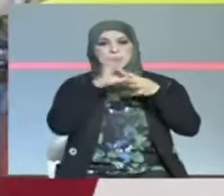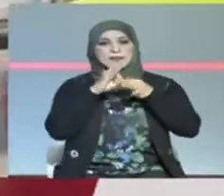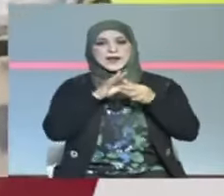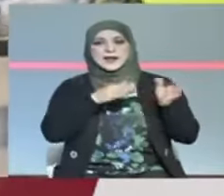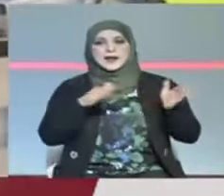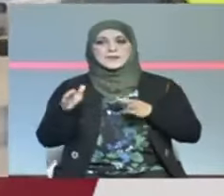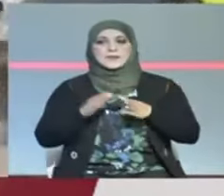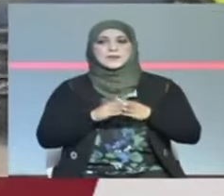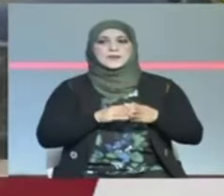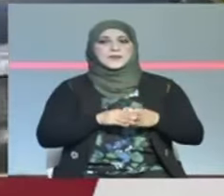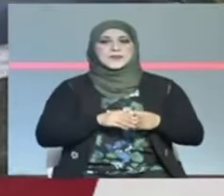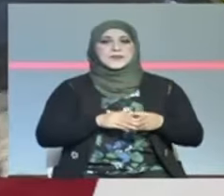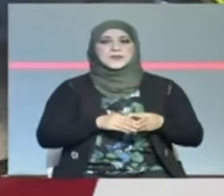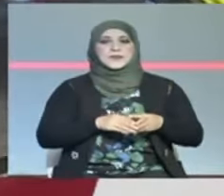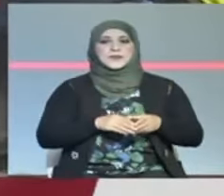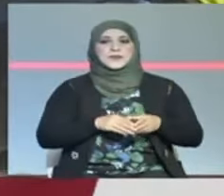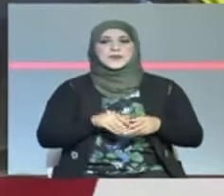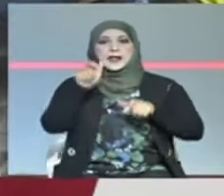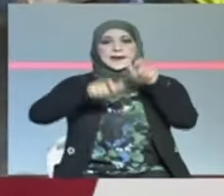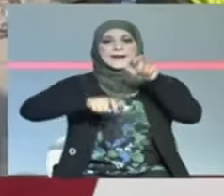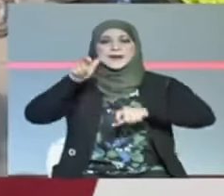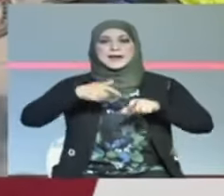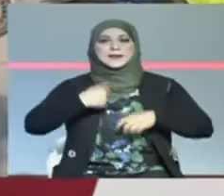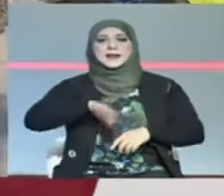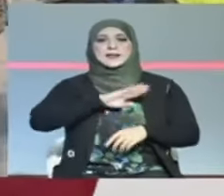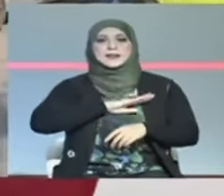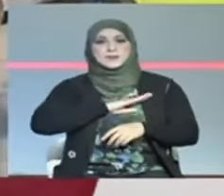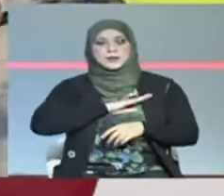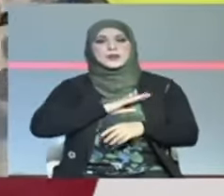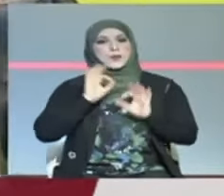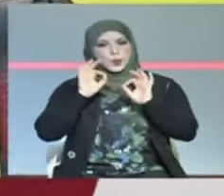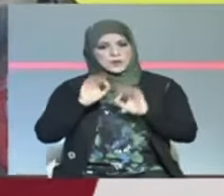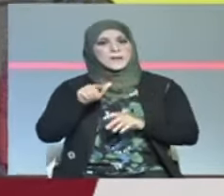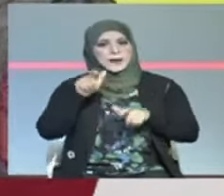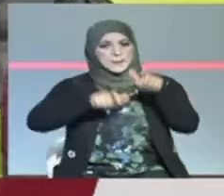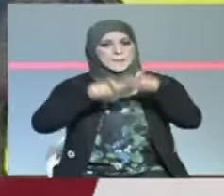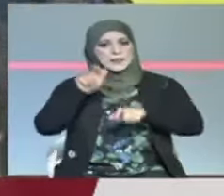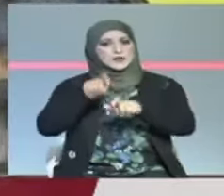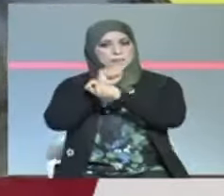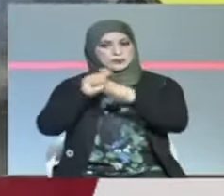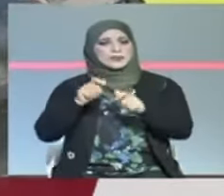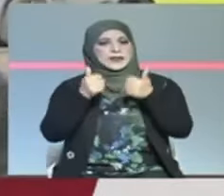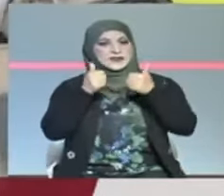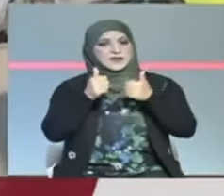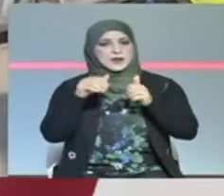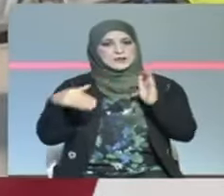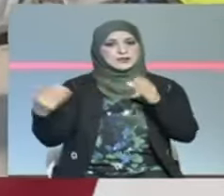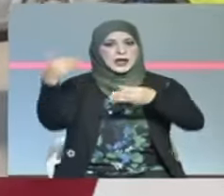الناس متكلفة يعني متحملة مسؤوليتها وما يطلع حد إلا